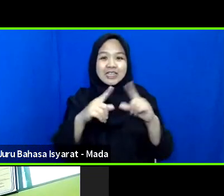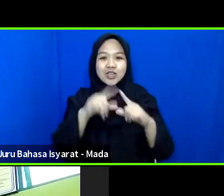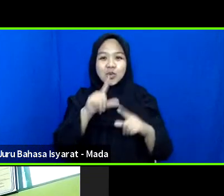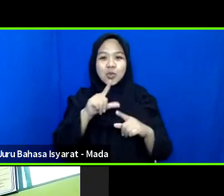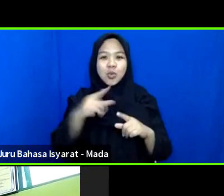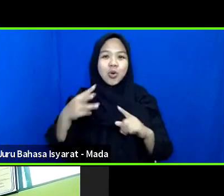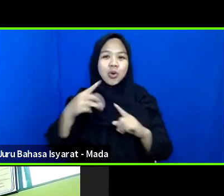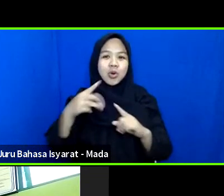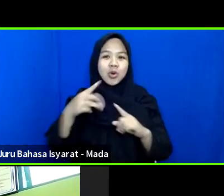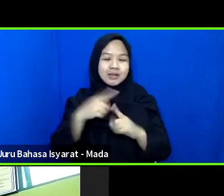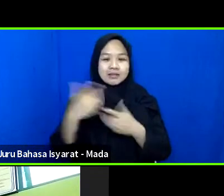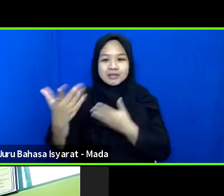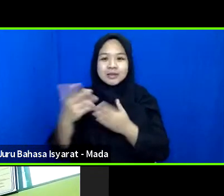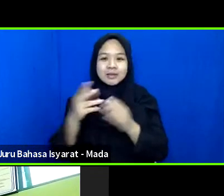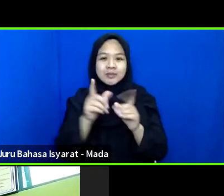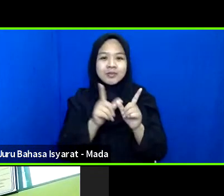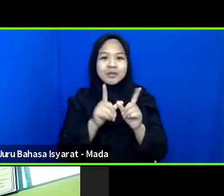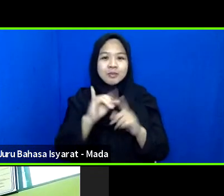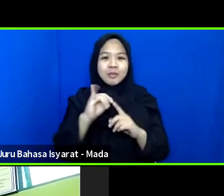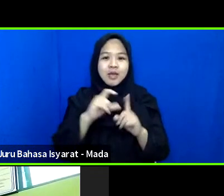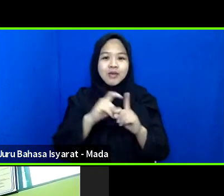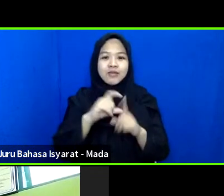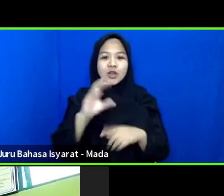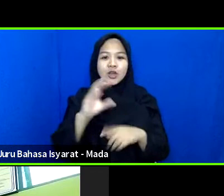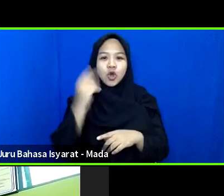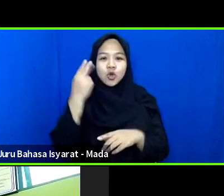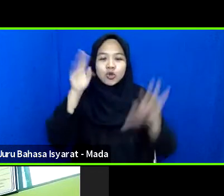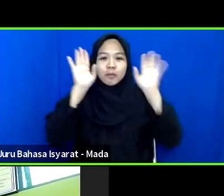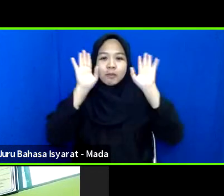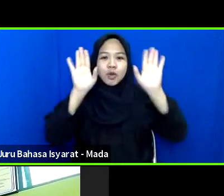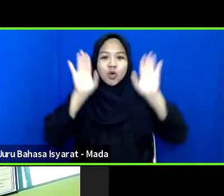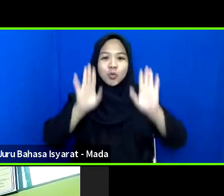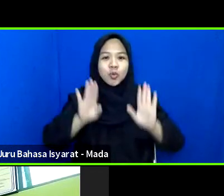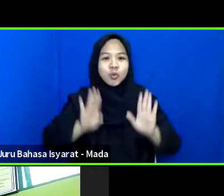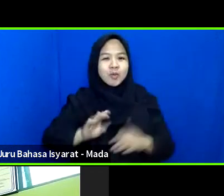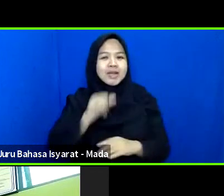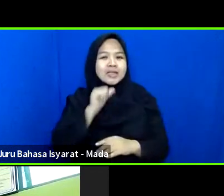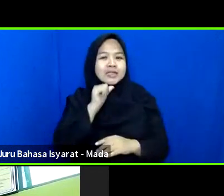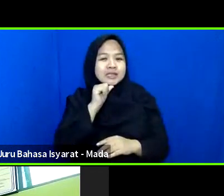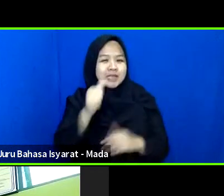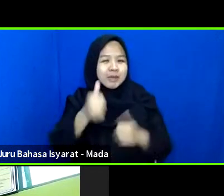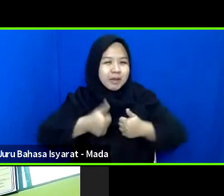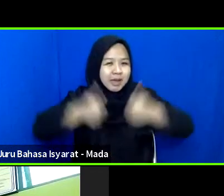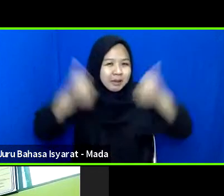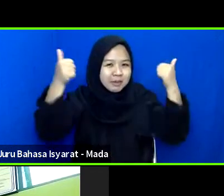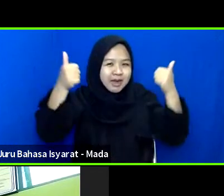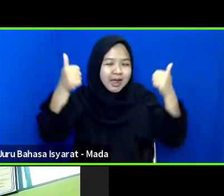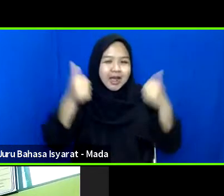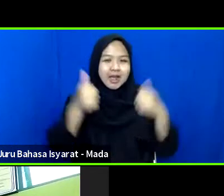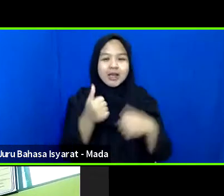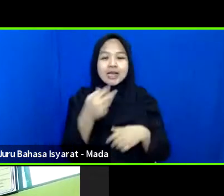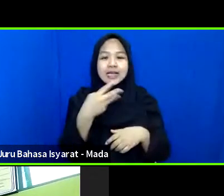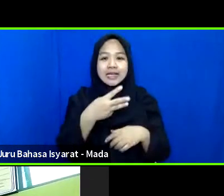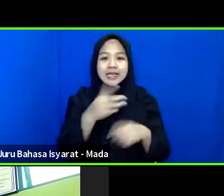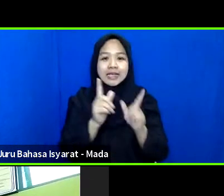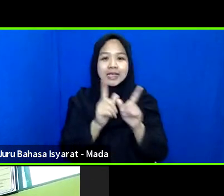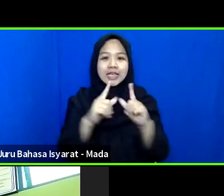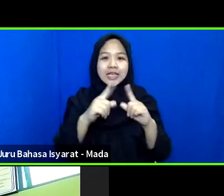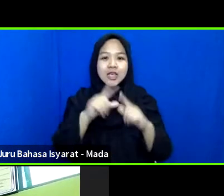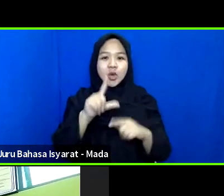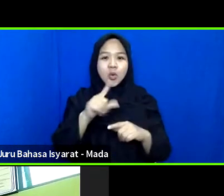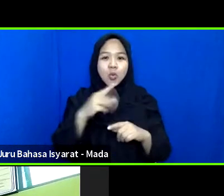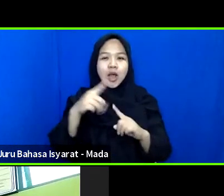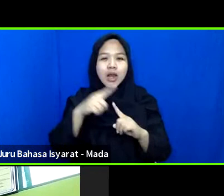Mbak Wido Untuk Pengumuman Siapa saja Pemenangnya Dan Mohon Jangan